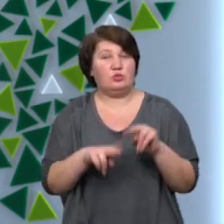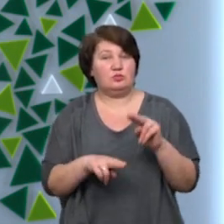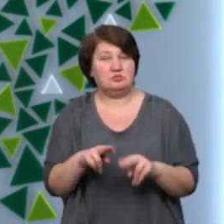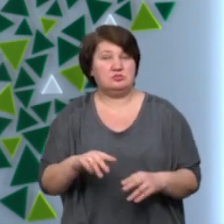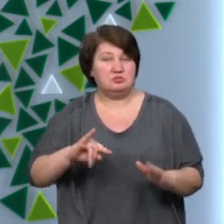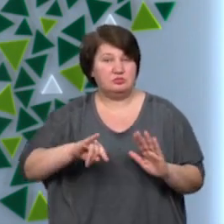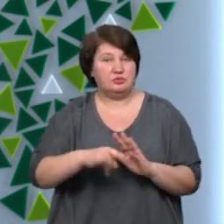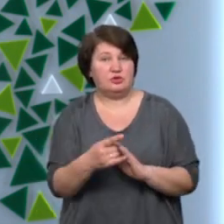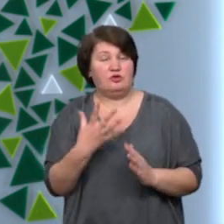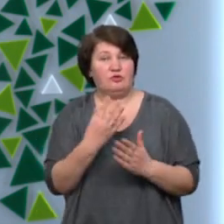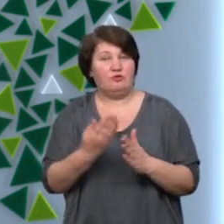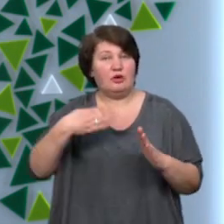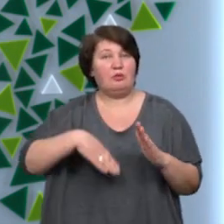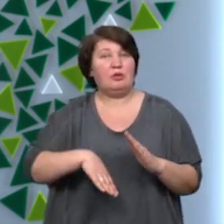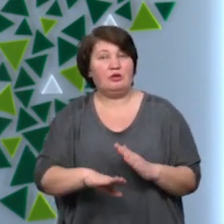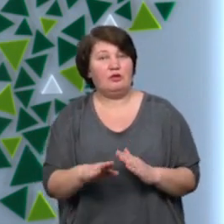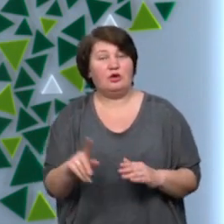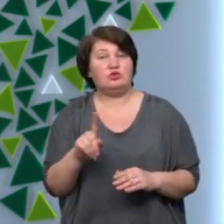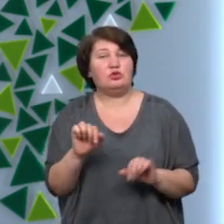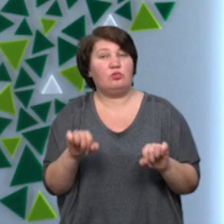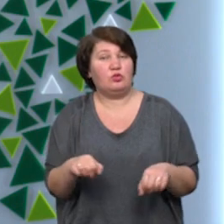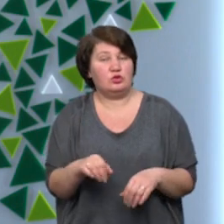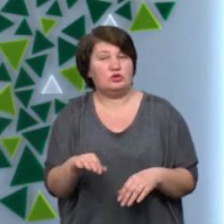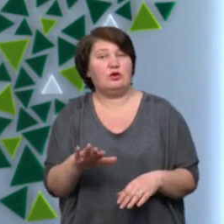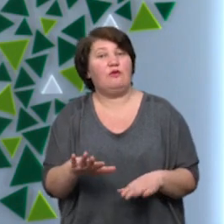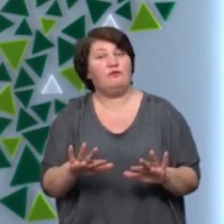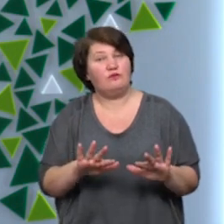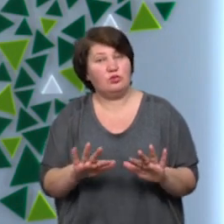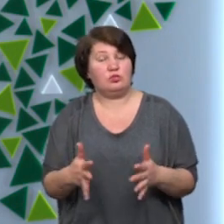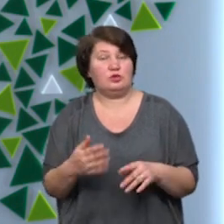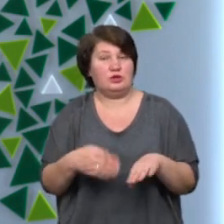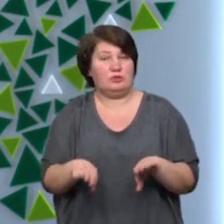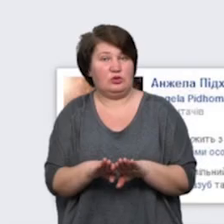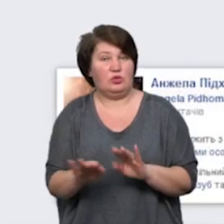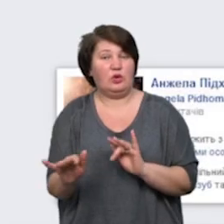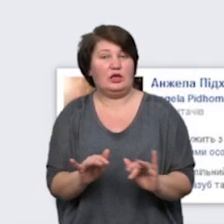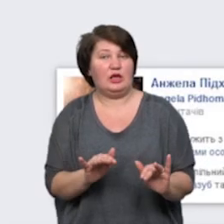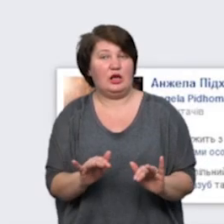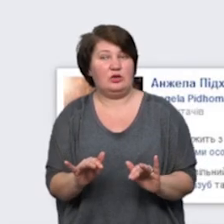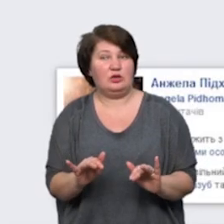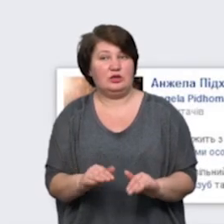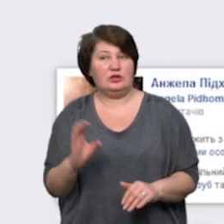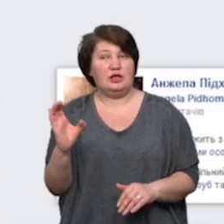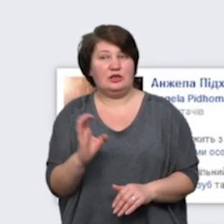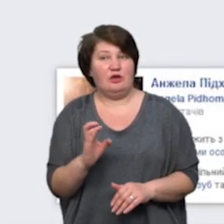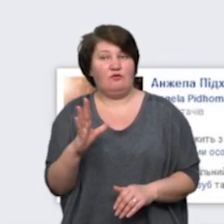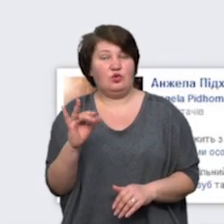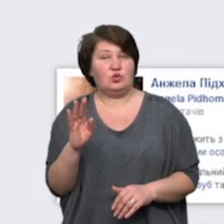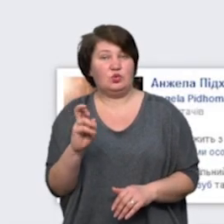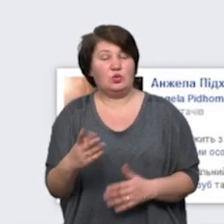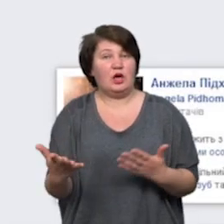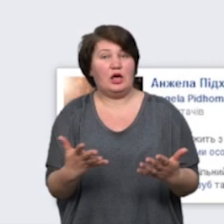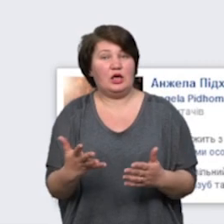власний підвал. До чого може призвести така діяльність, з'ясовувала Оксана Василик. Станіслав Вознюк, який